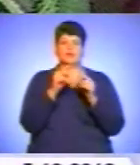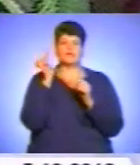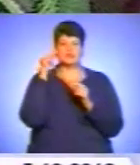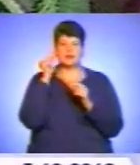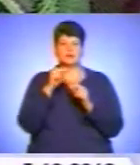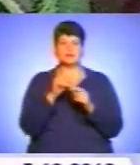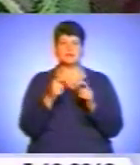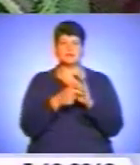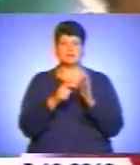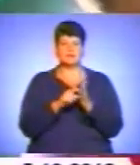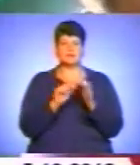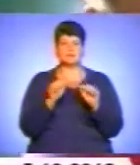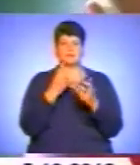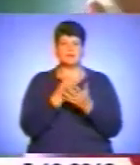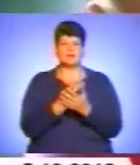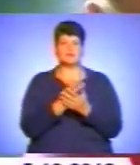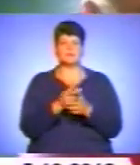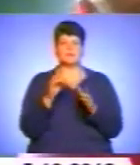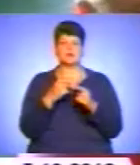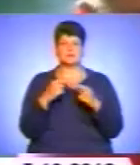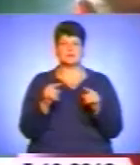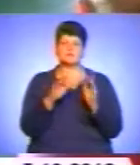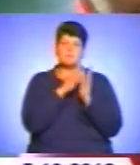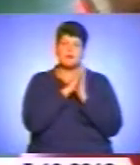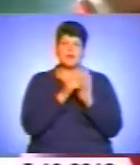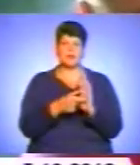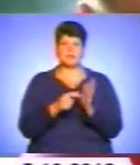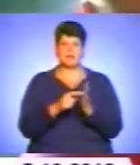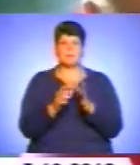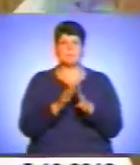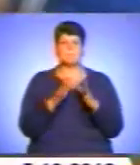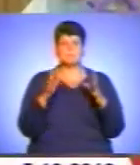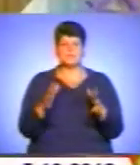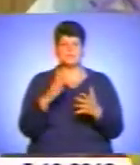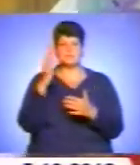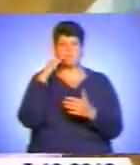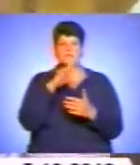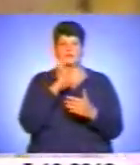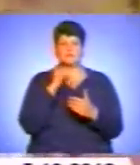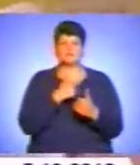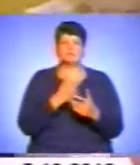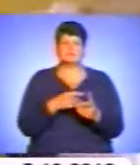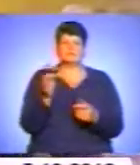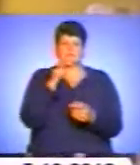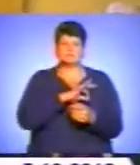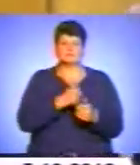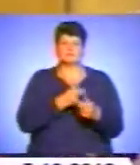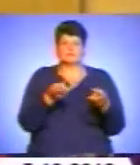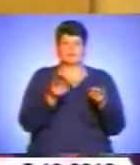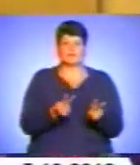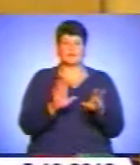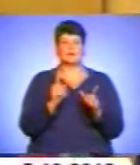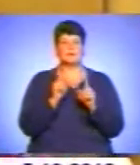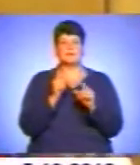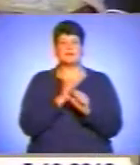спальні кімнати. Більшість батьків користуються правом залишити дітей у групі продовженого дня, кажуть педагоги. Але так діють не